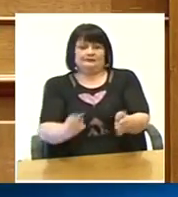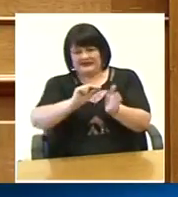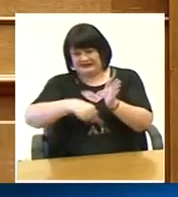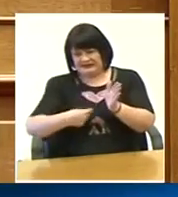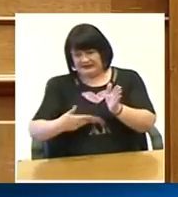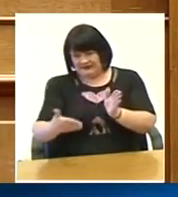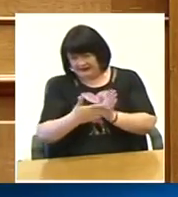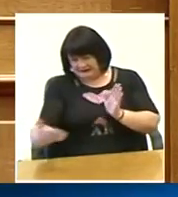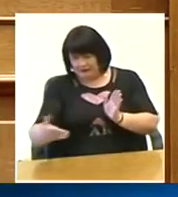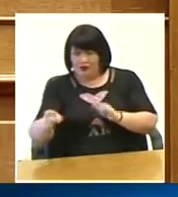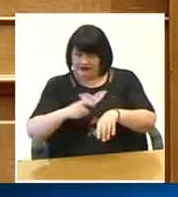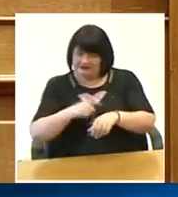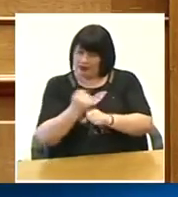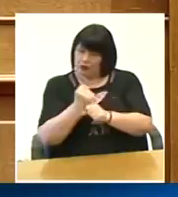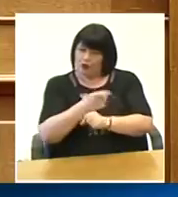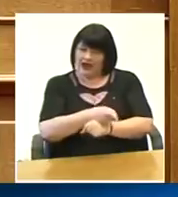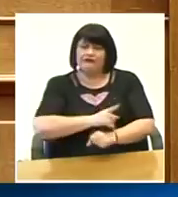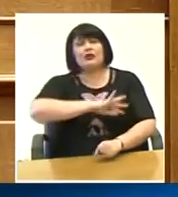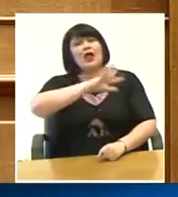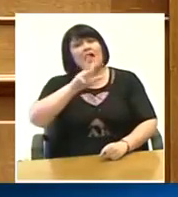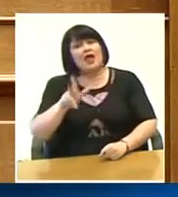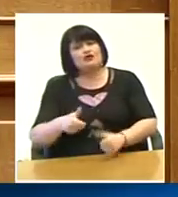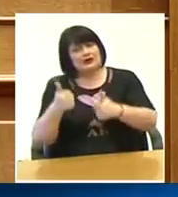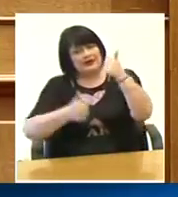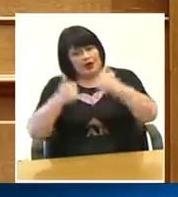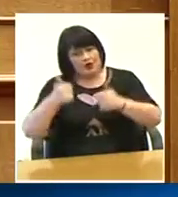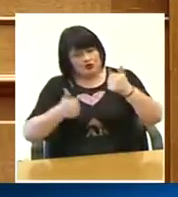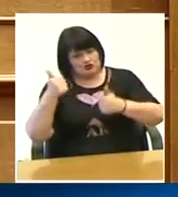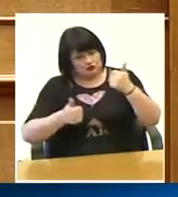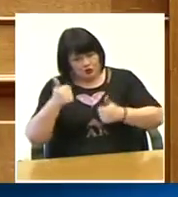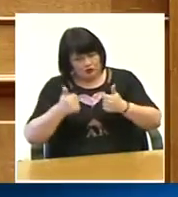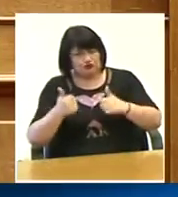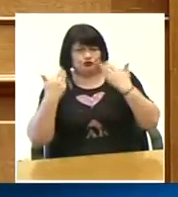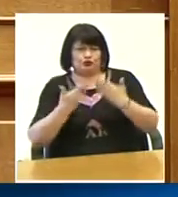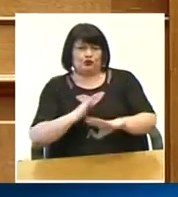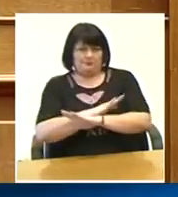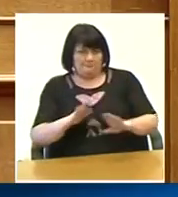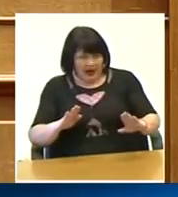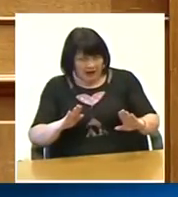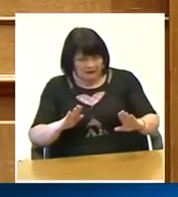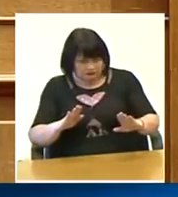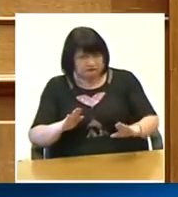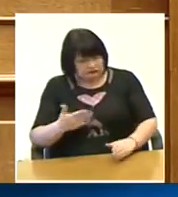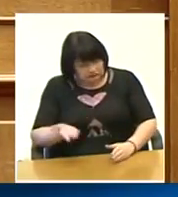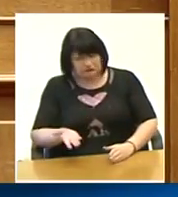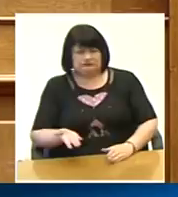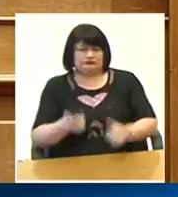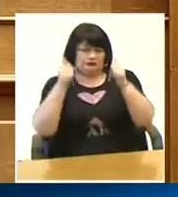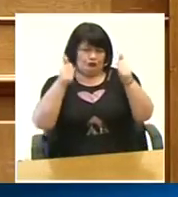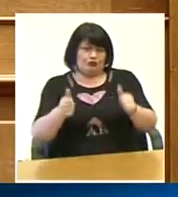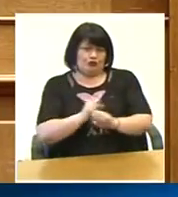των ήδη υπηρετούντων μέχρι να τελειώσει ο διαγωνισμός που έτσι και αλλιώς πολλοί έχουν προκυρυχτεί έτσι και αλλιώς πολλοί έχουν προκυρυχτεί